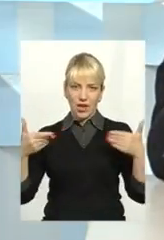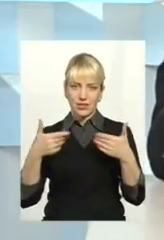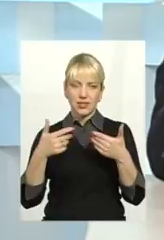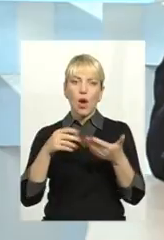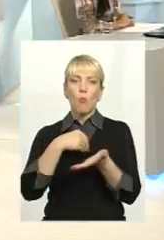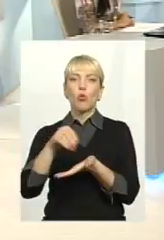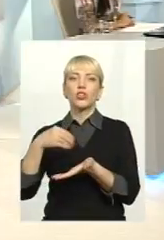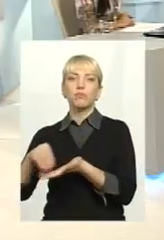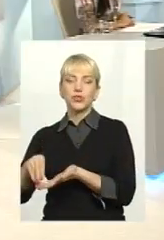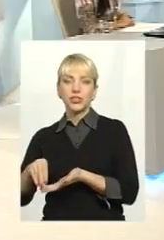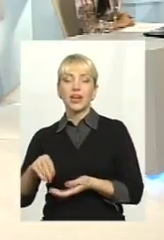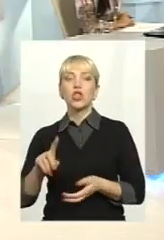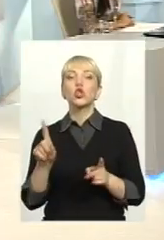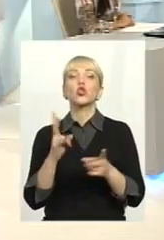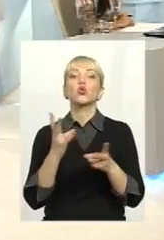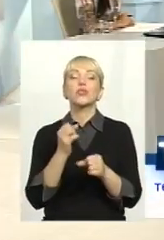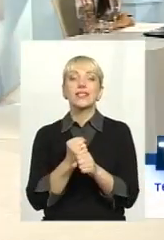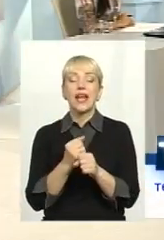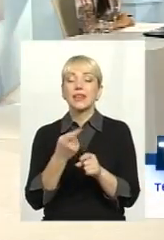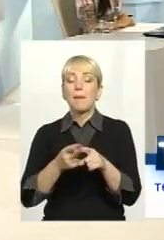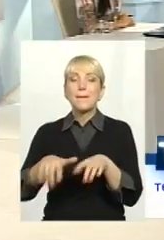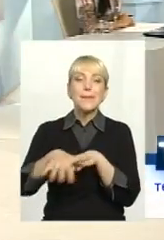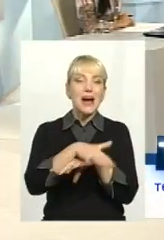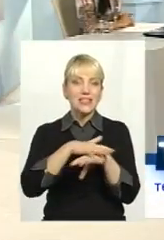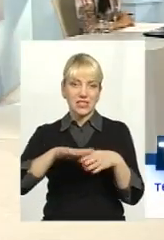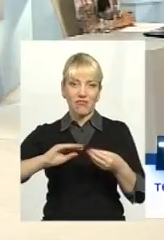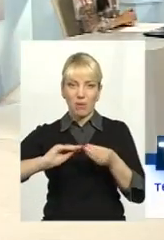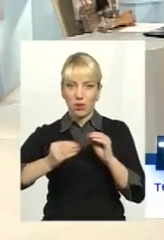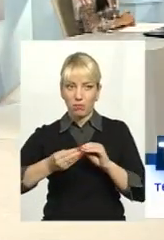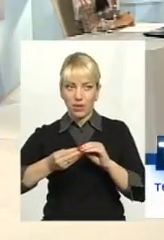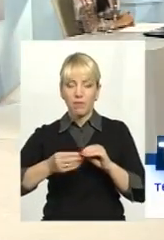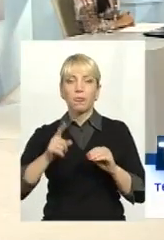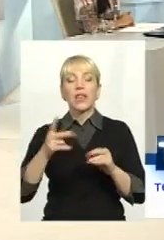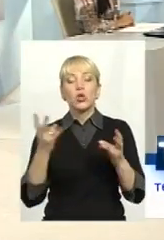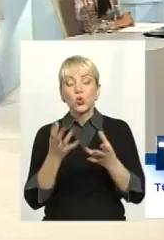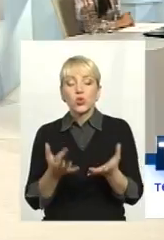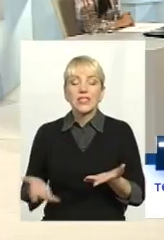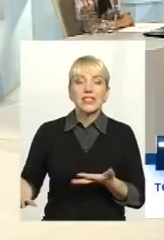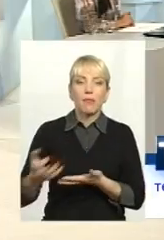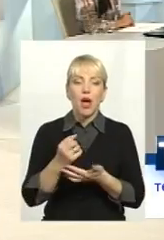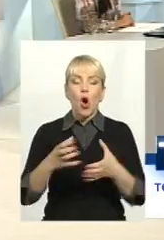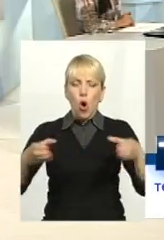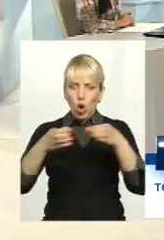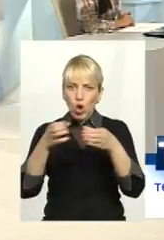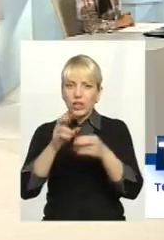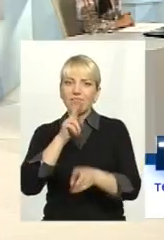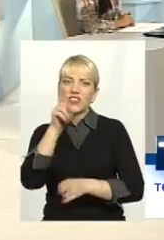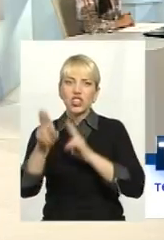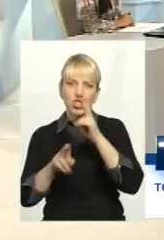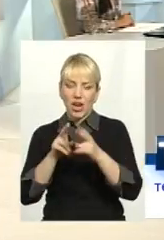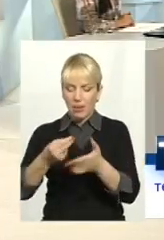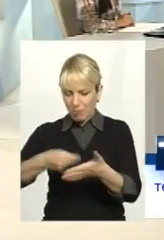далі робити? Ще раз хочу говорити, це масовая проблема по всій Україні. Собирайте коллективні жалоби, все підписывайте.